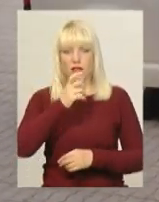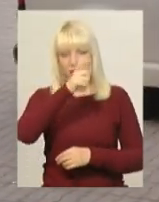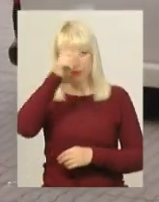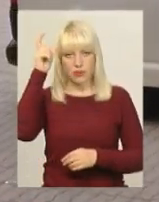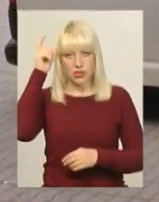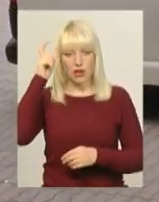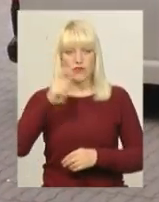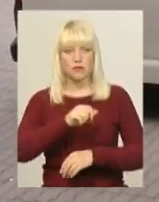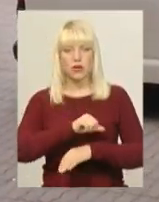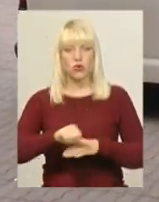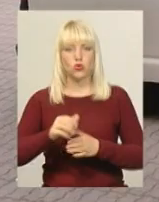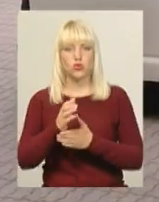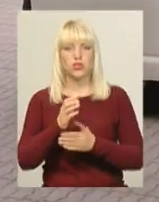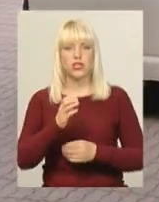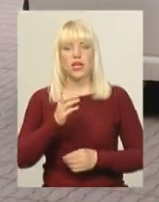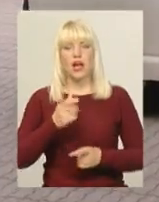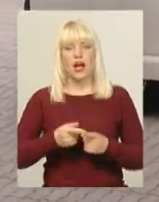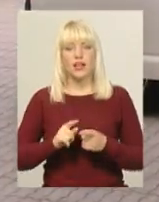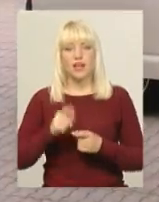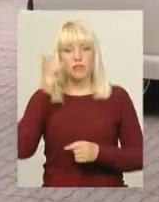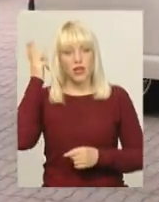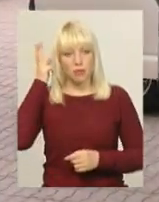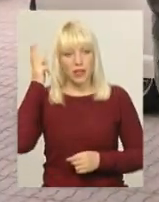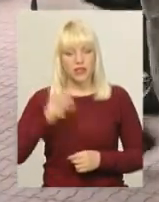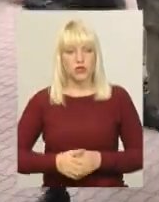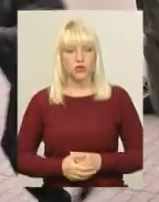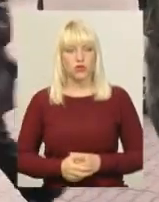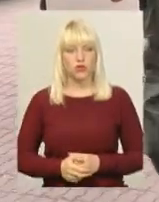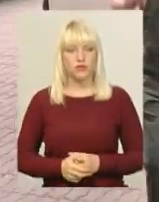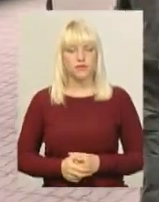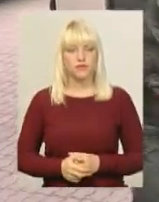України імені Богдана Хмельницького. Подробиці знає Світлана Порубок.